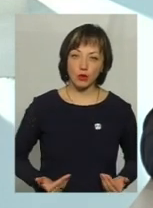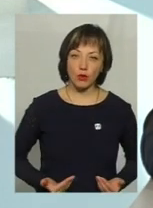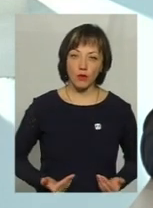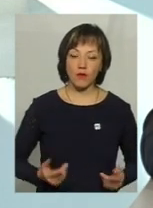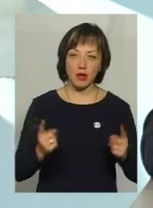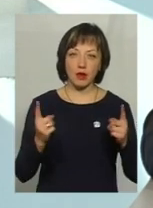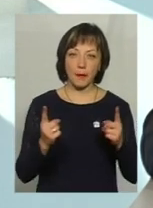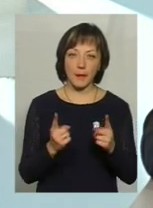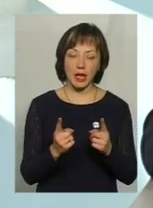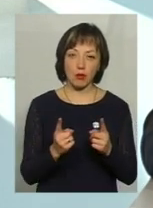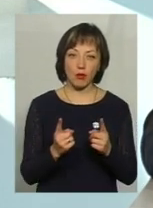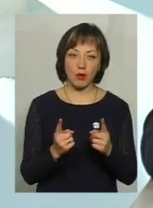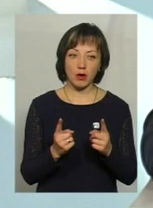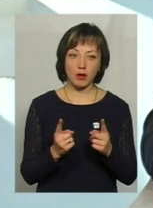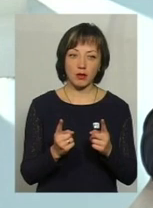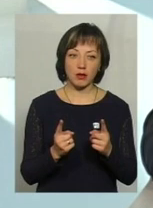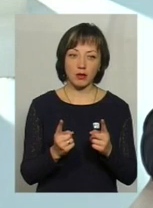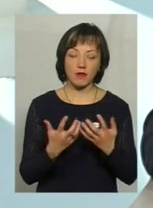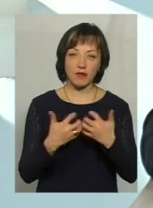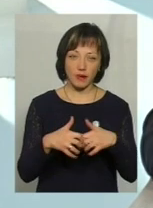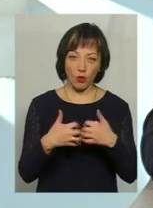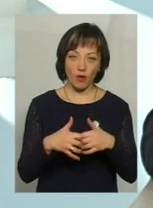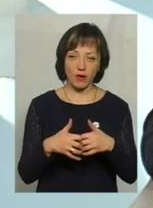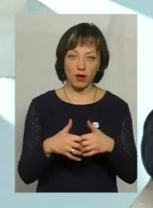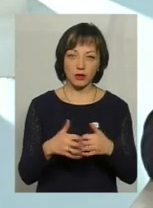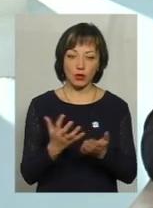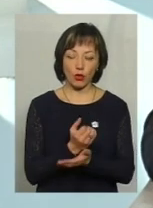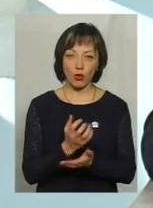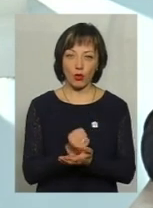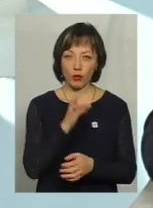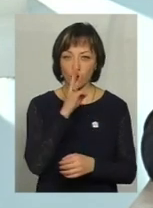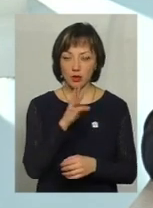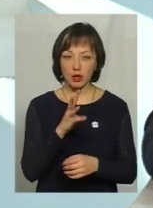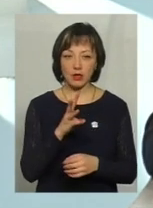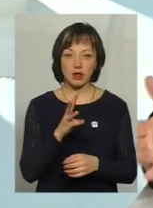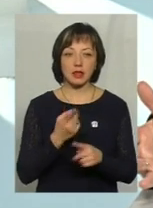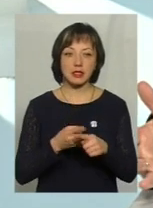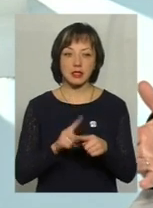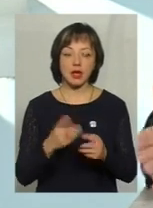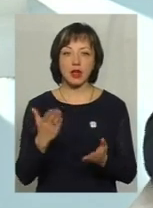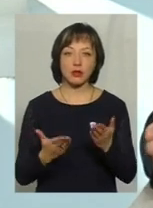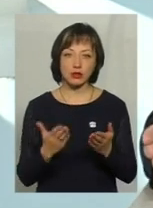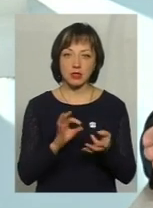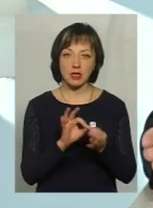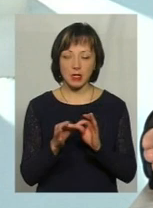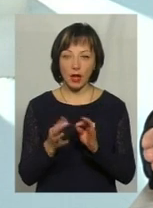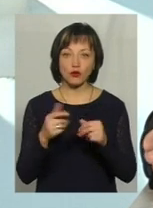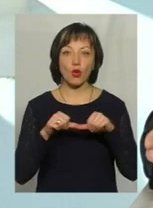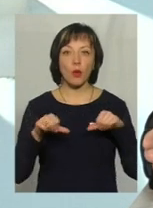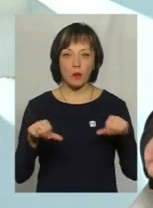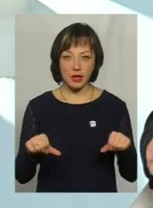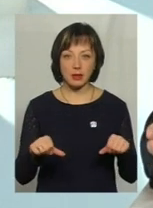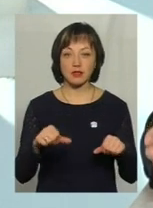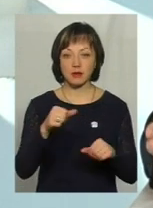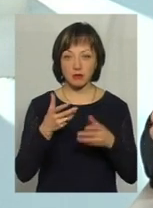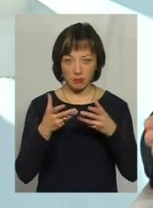для визначення доходу, для призначення субсидії. Це якщо дійсно складні якість... Якщо комісію порекунає,